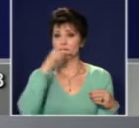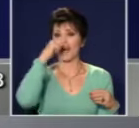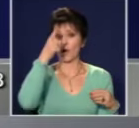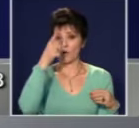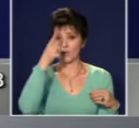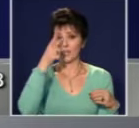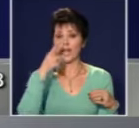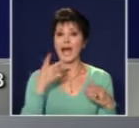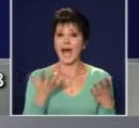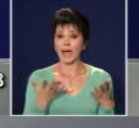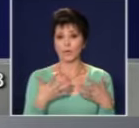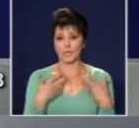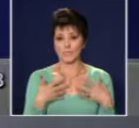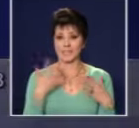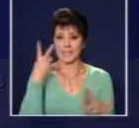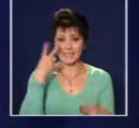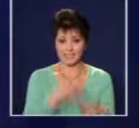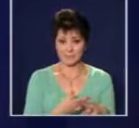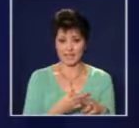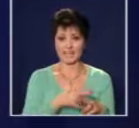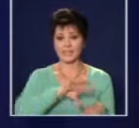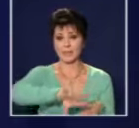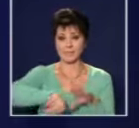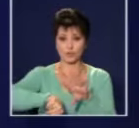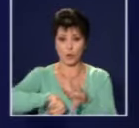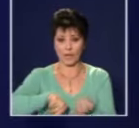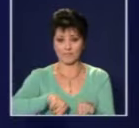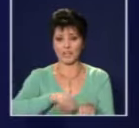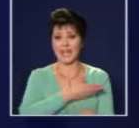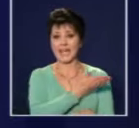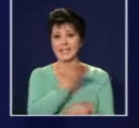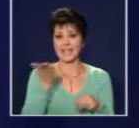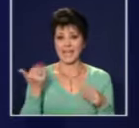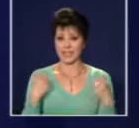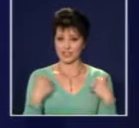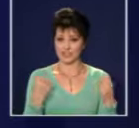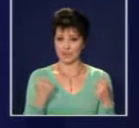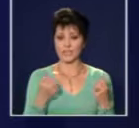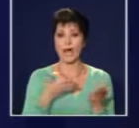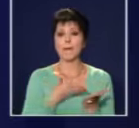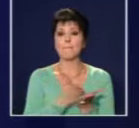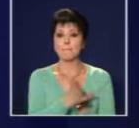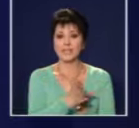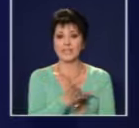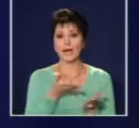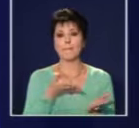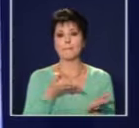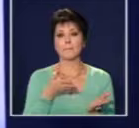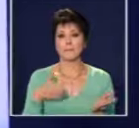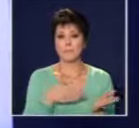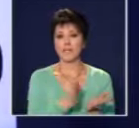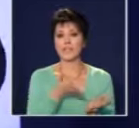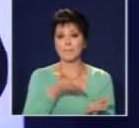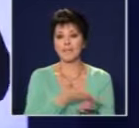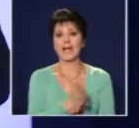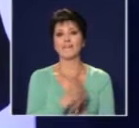А ако искате да спрете, да бъдете ограбвани целият ви живот и всичко останало, да знаете, че пътя минава през номер 8. Това